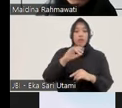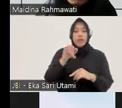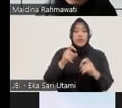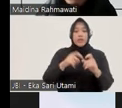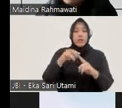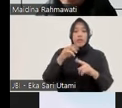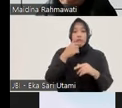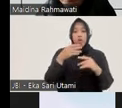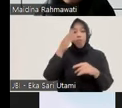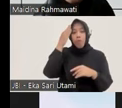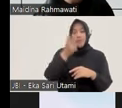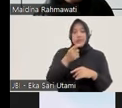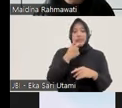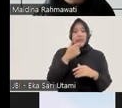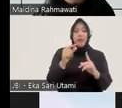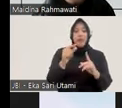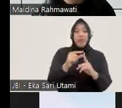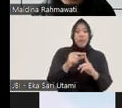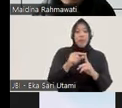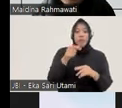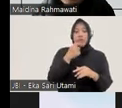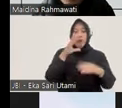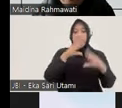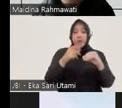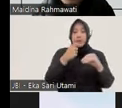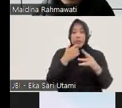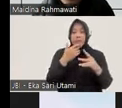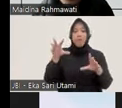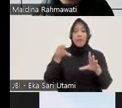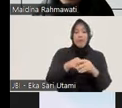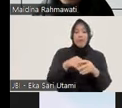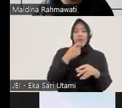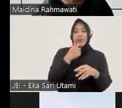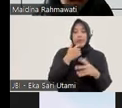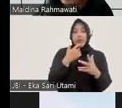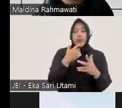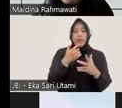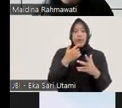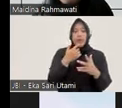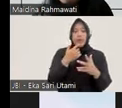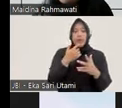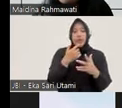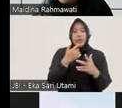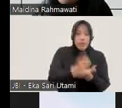menjamin di PP-nya tersebut juga dibahas dengan melibatkan kejaksaan dengan